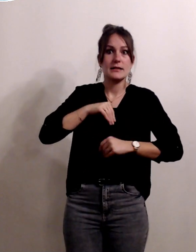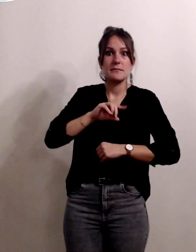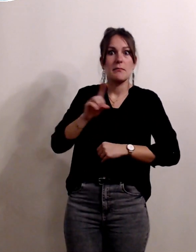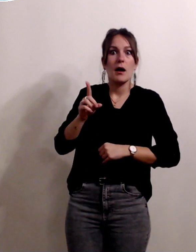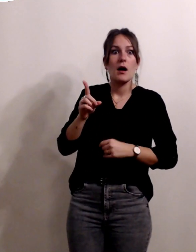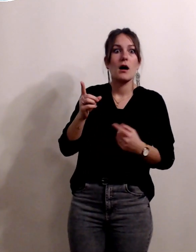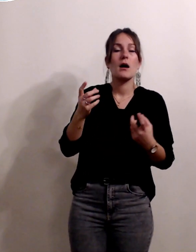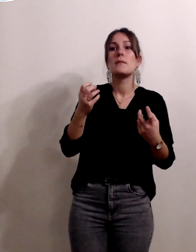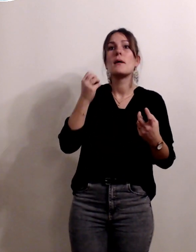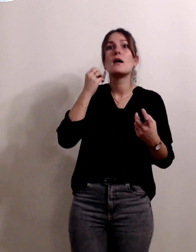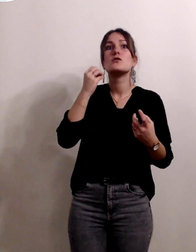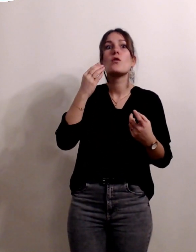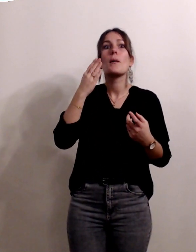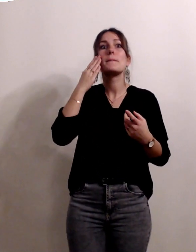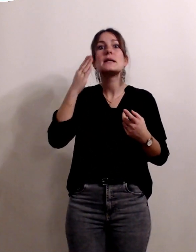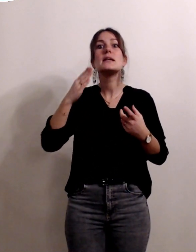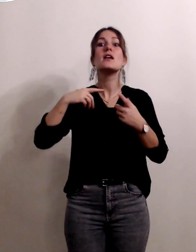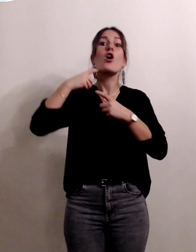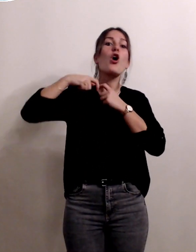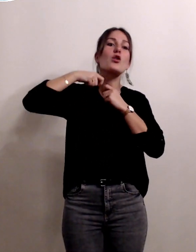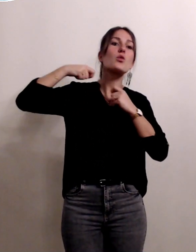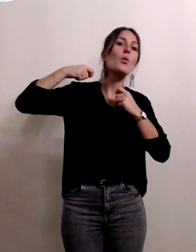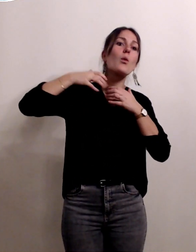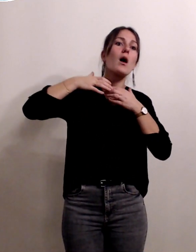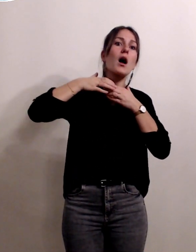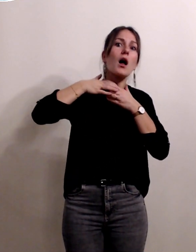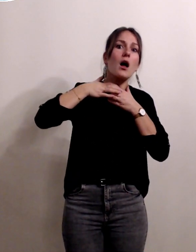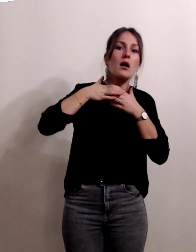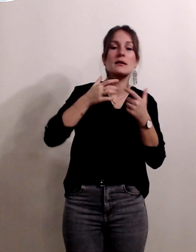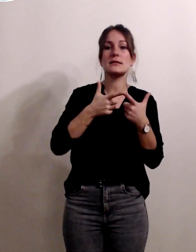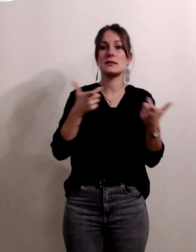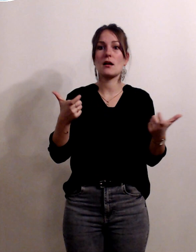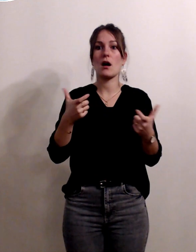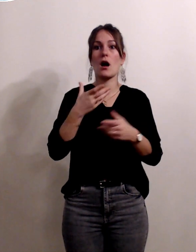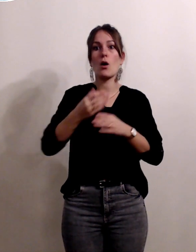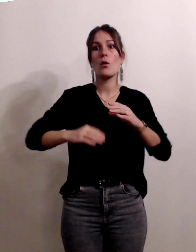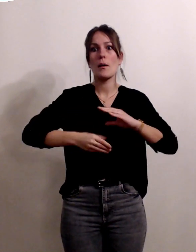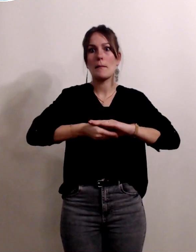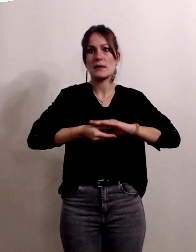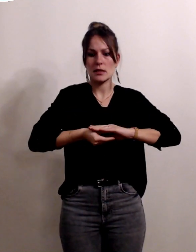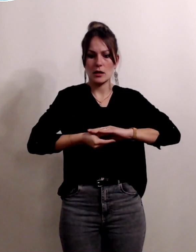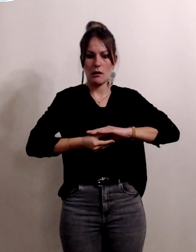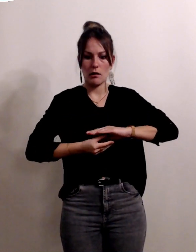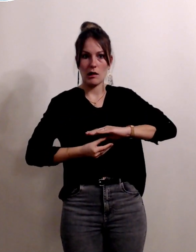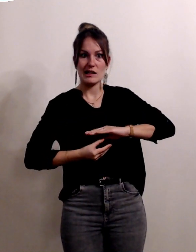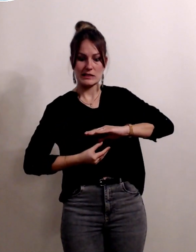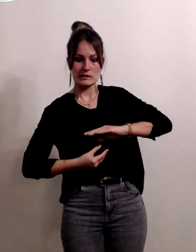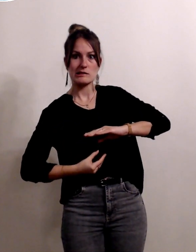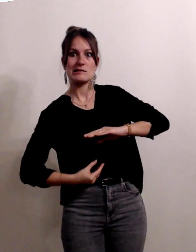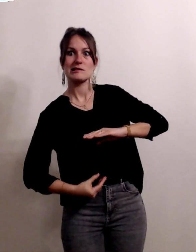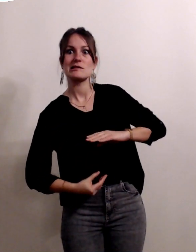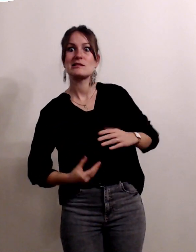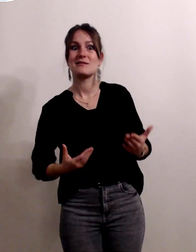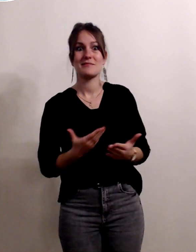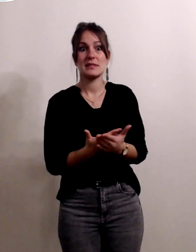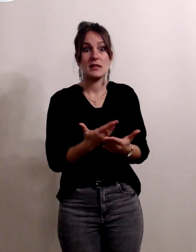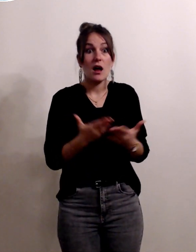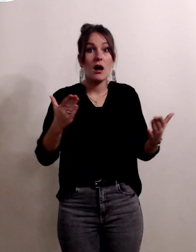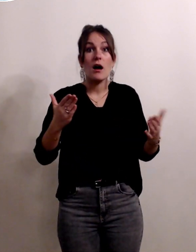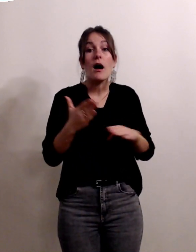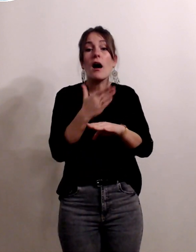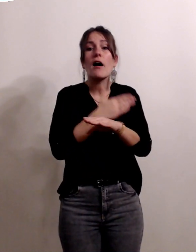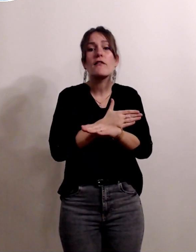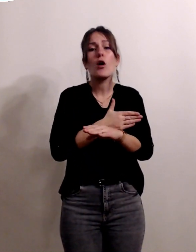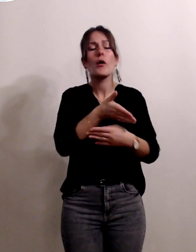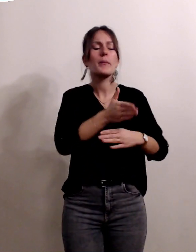correspond souvent à des compressions du cordon ou à des décollements partiels du placenta en cours de travail ça ne peut pas être